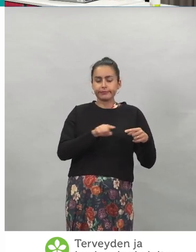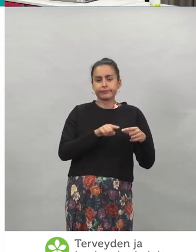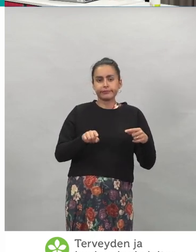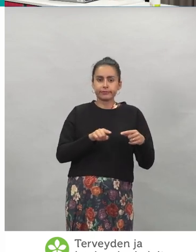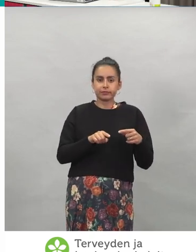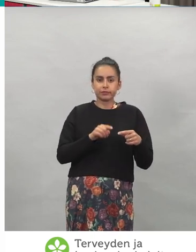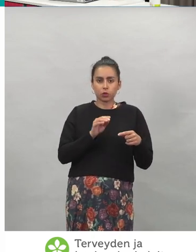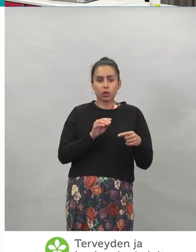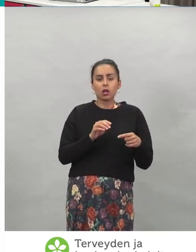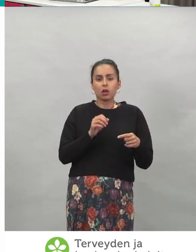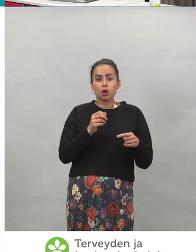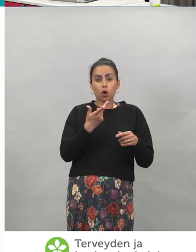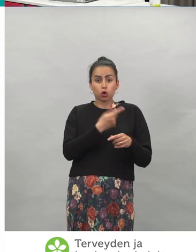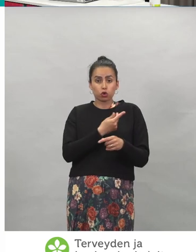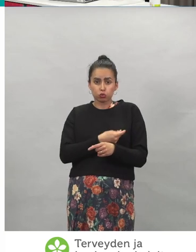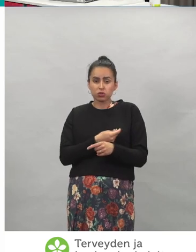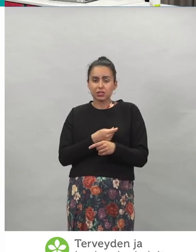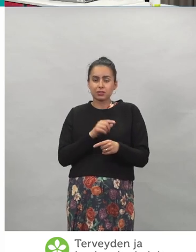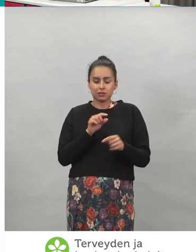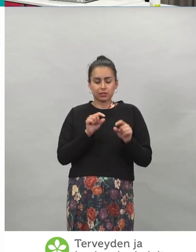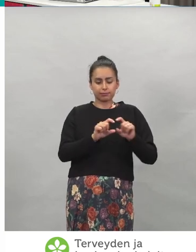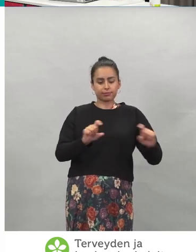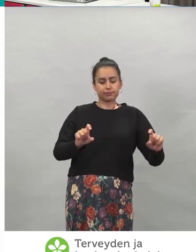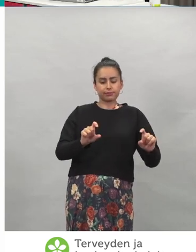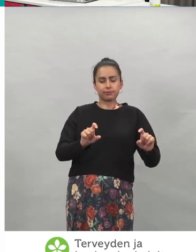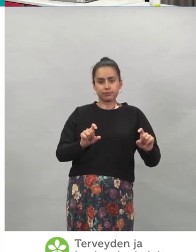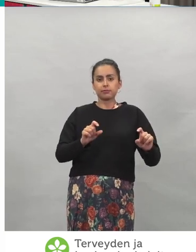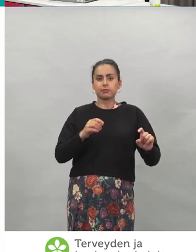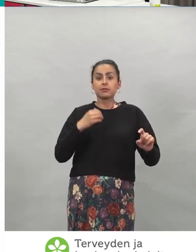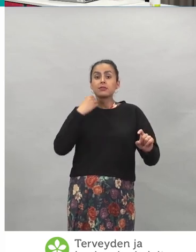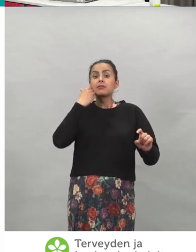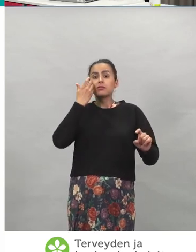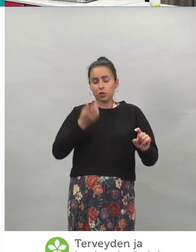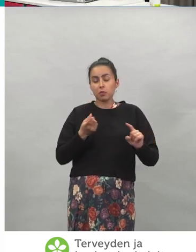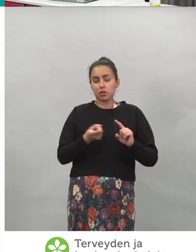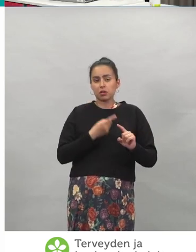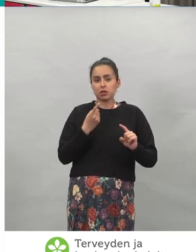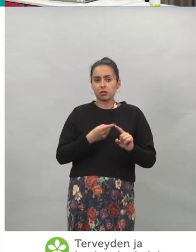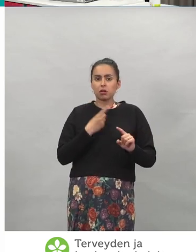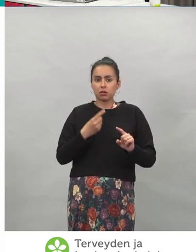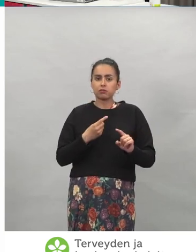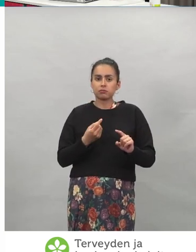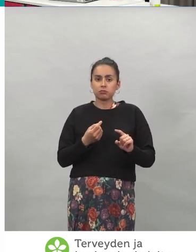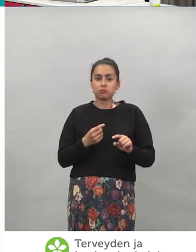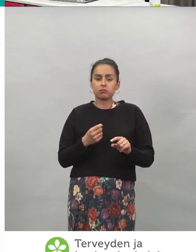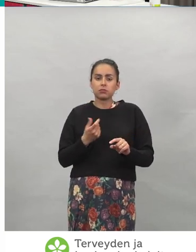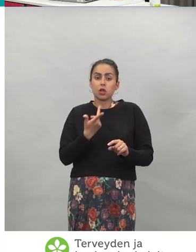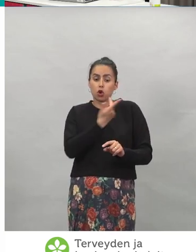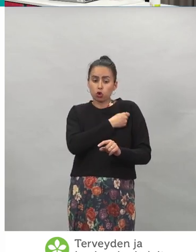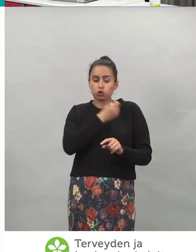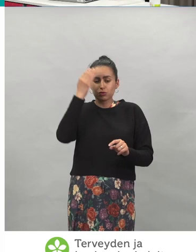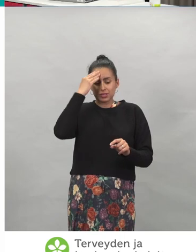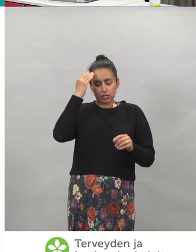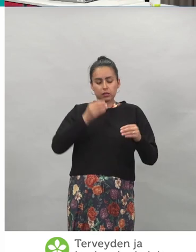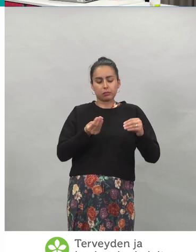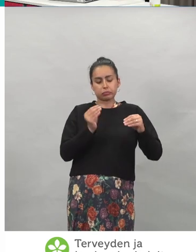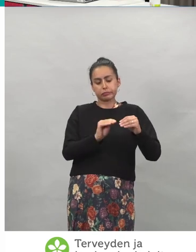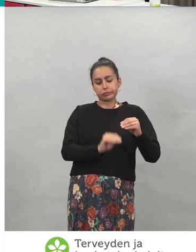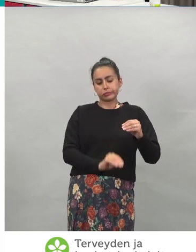Niin sinne, se on nyt oikeastaan se kohta, mihin rupeaa kertymään nämä rokotustiedot.